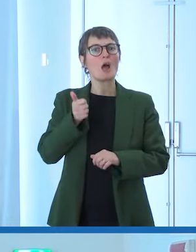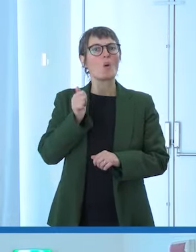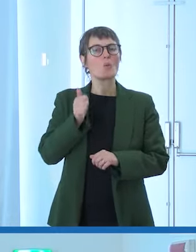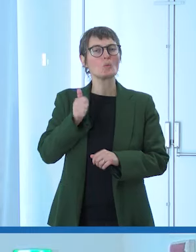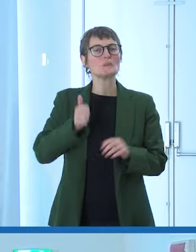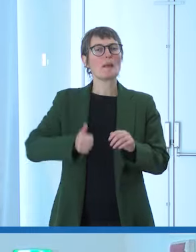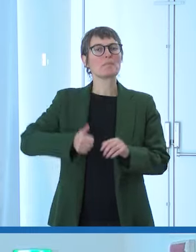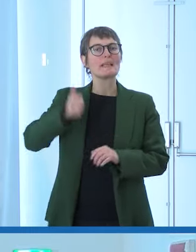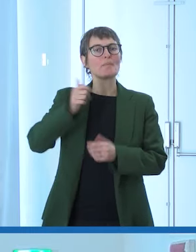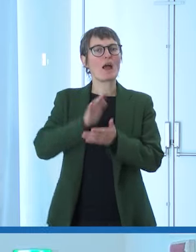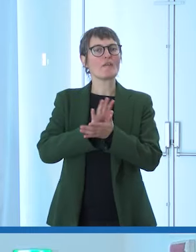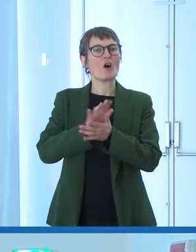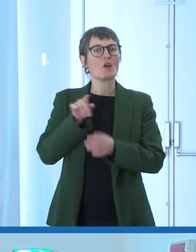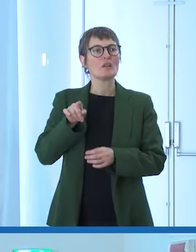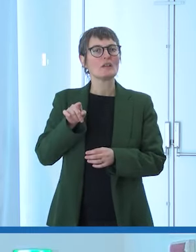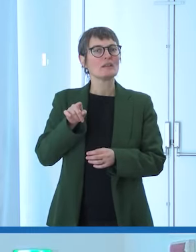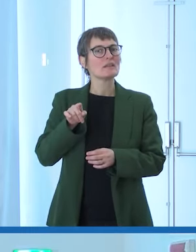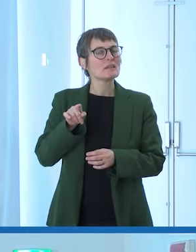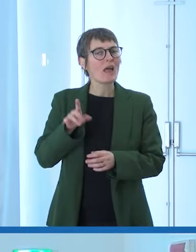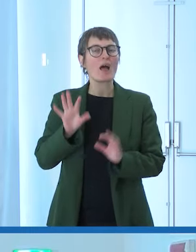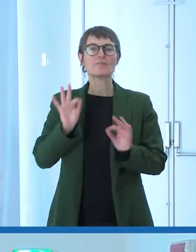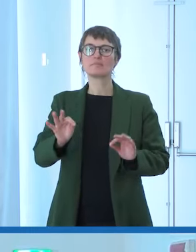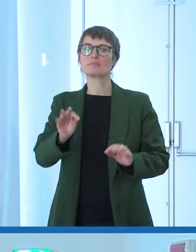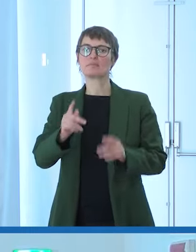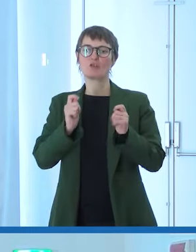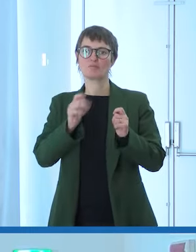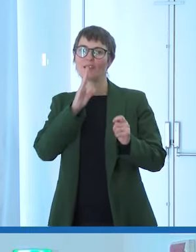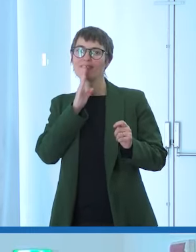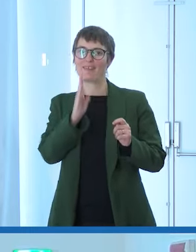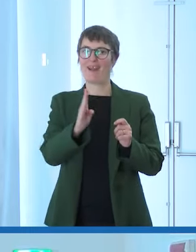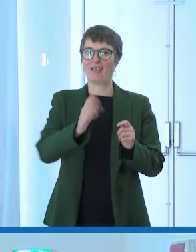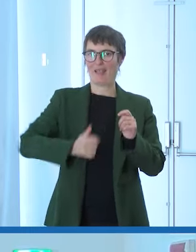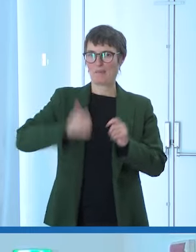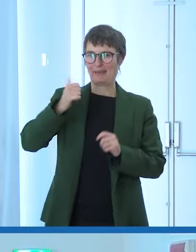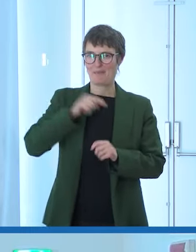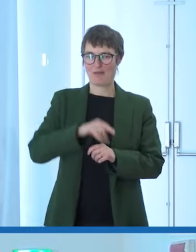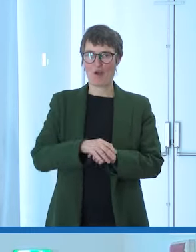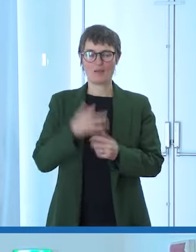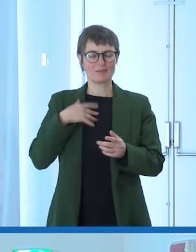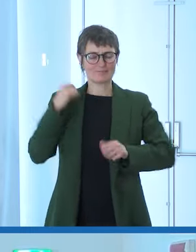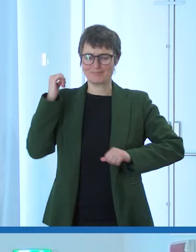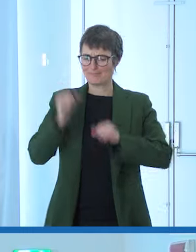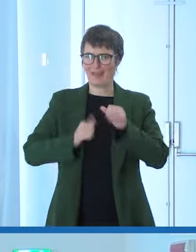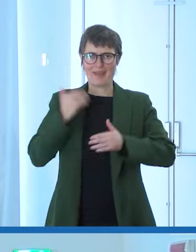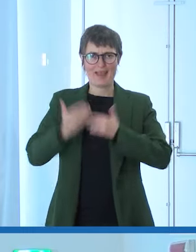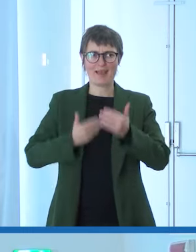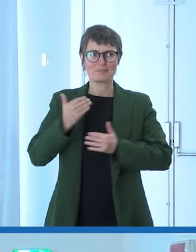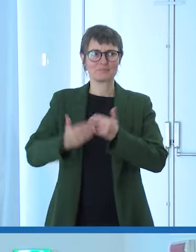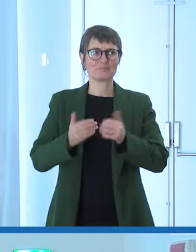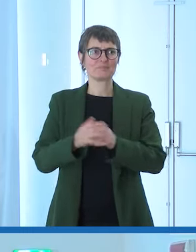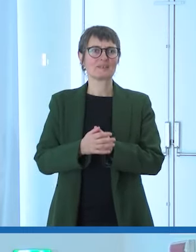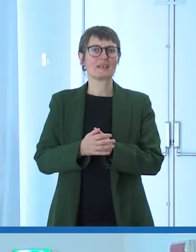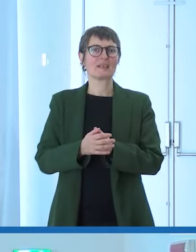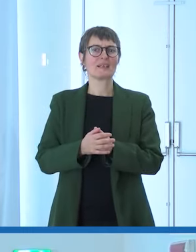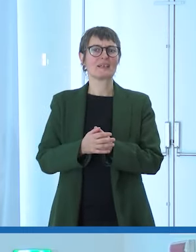diciamo ha fatto la sua prima diretta si può dire così e quindi sappiamo che adesso deve ritornare